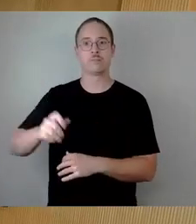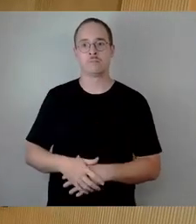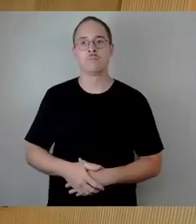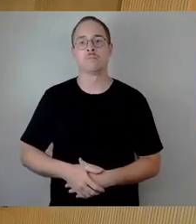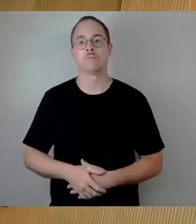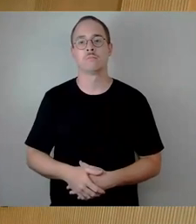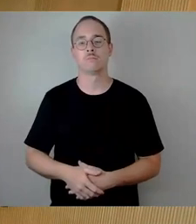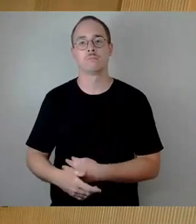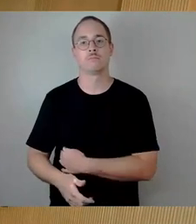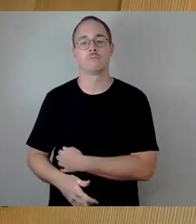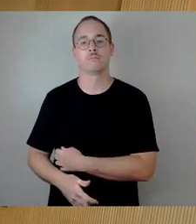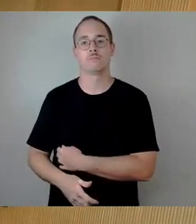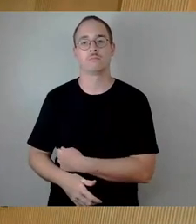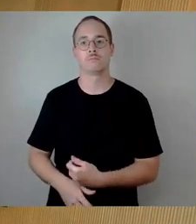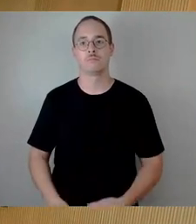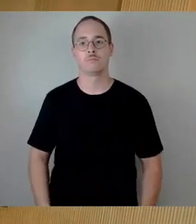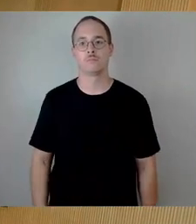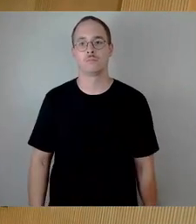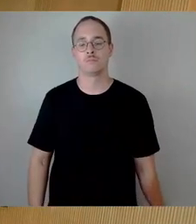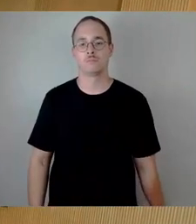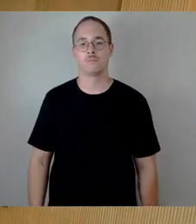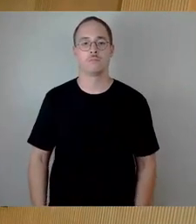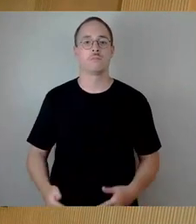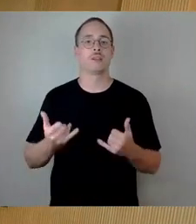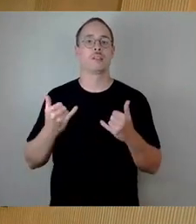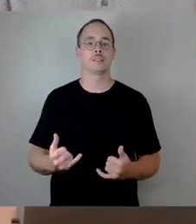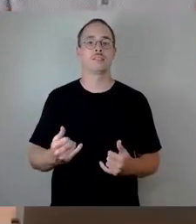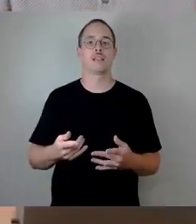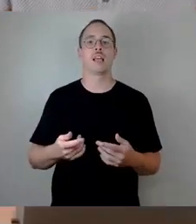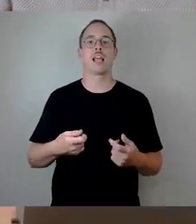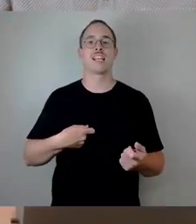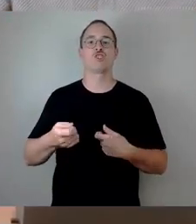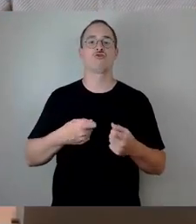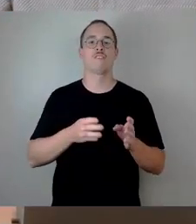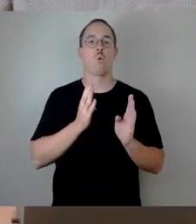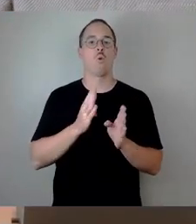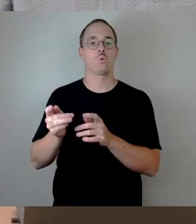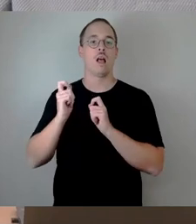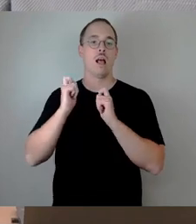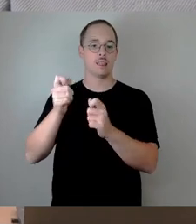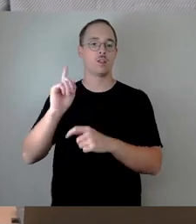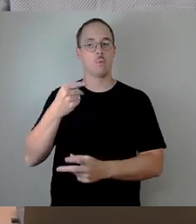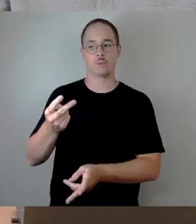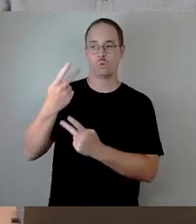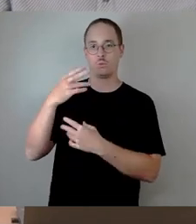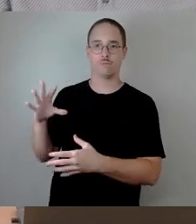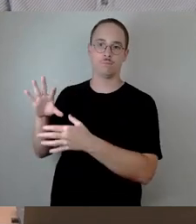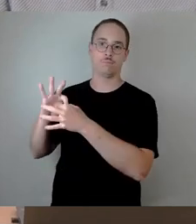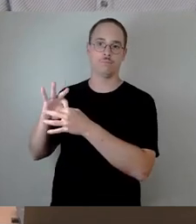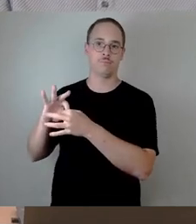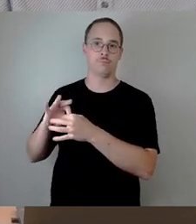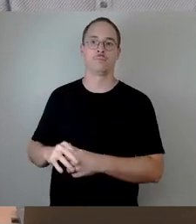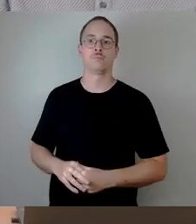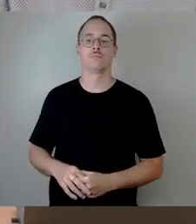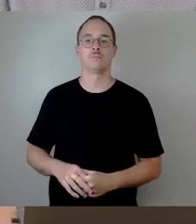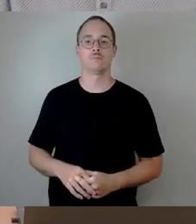jetzt zu dem Thema Geschäftsordnungsantrag zunächst nochmal zurückkommen. Der ist gestellt. Wenn da